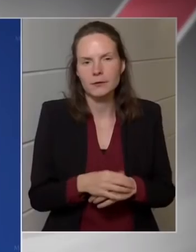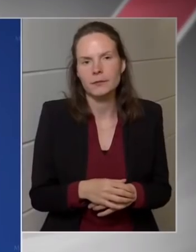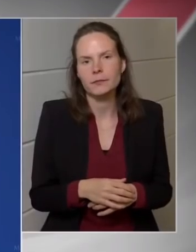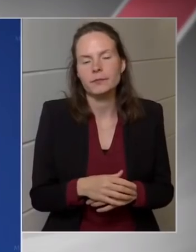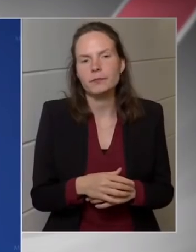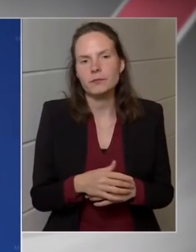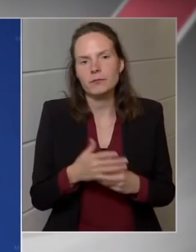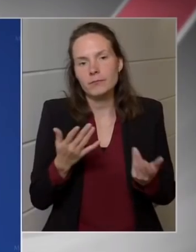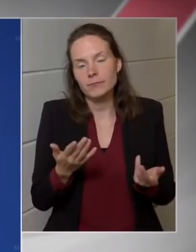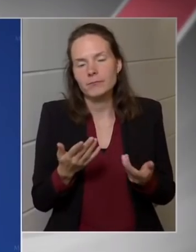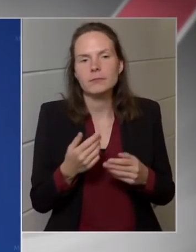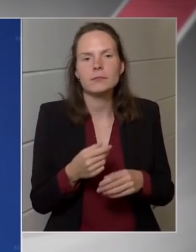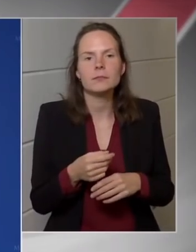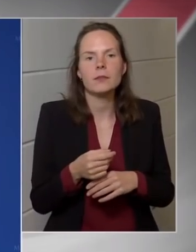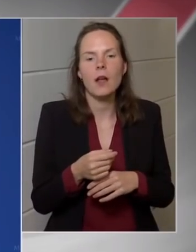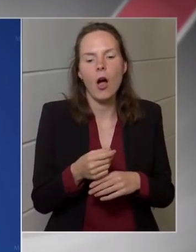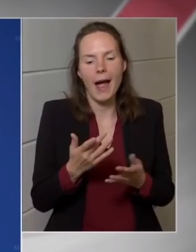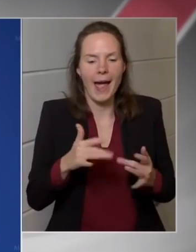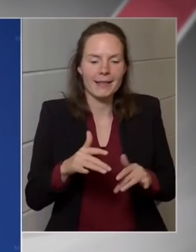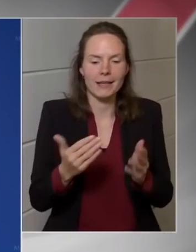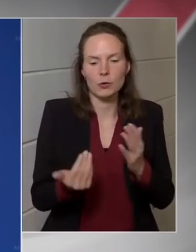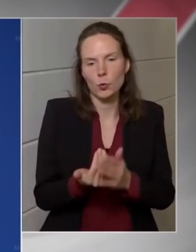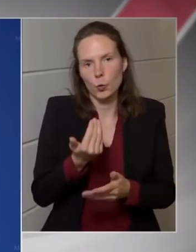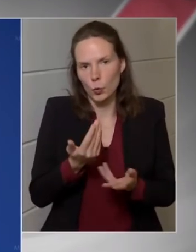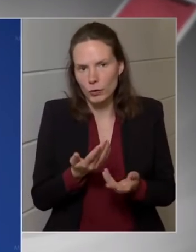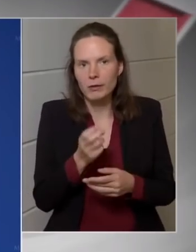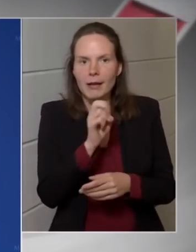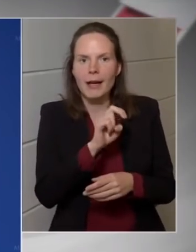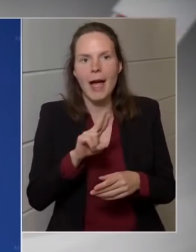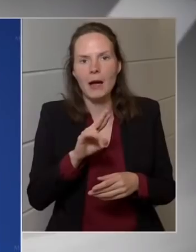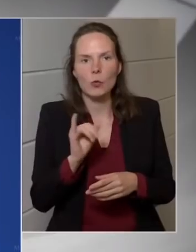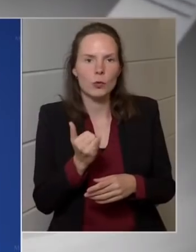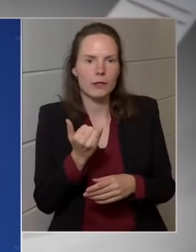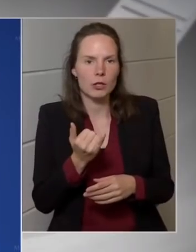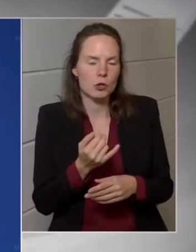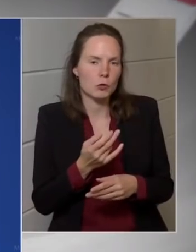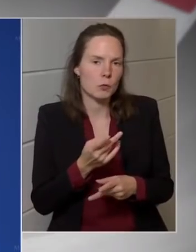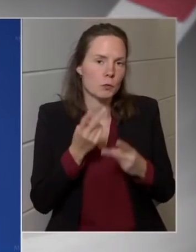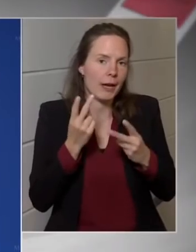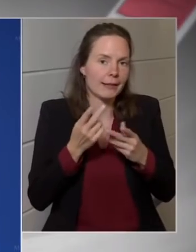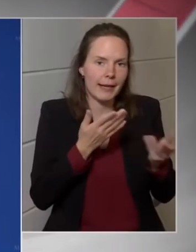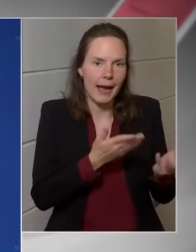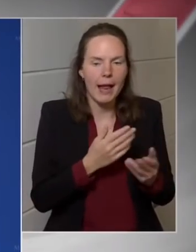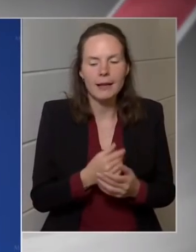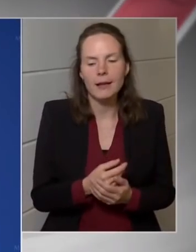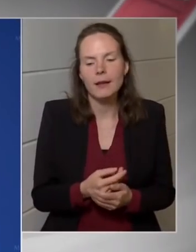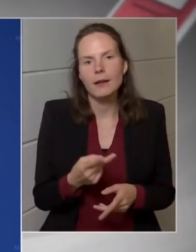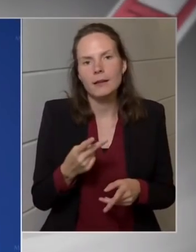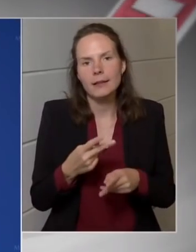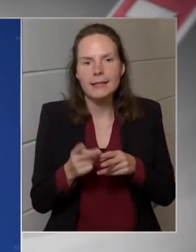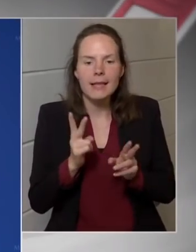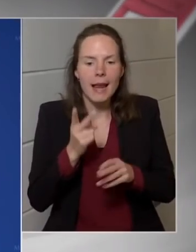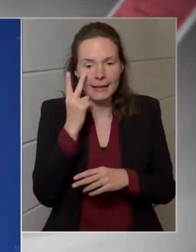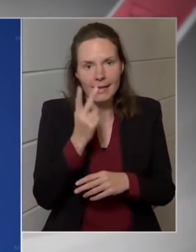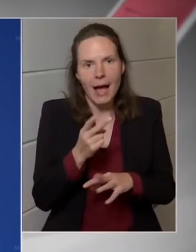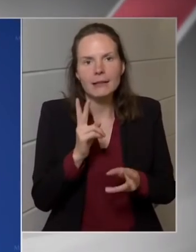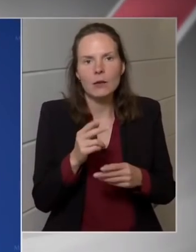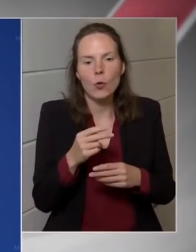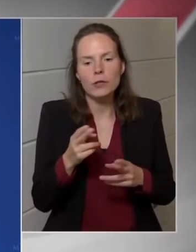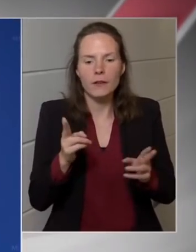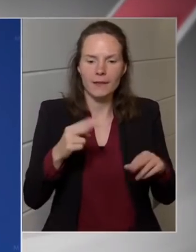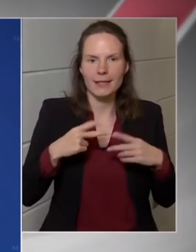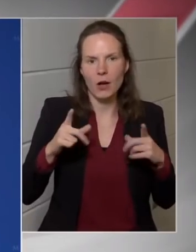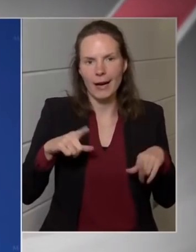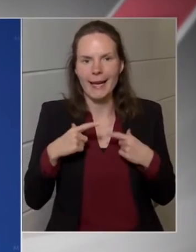értékeli. Mi azt tudjuk mondani, hogy tisztán látható és adatokkal átámaszható, hogy visszajénésszerű volt a